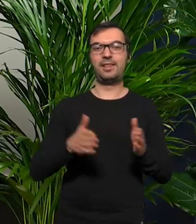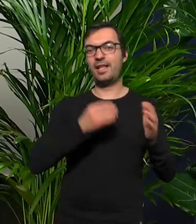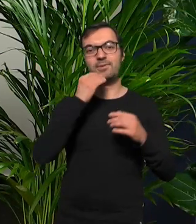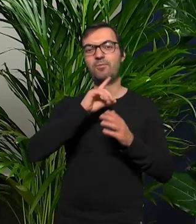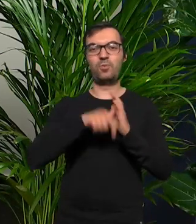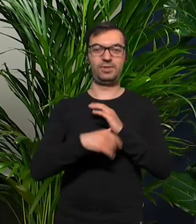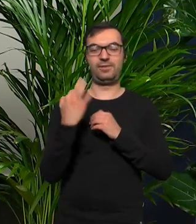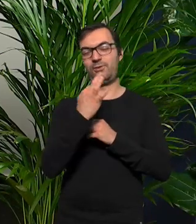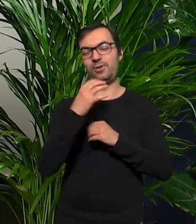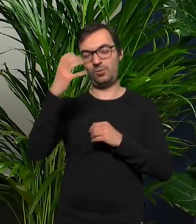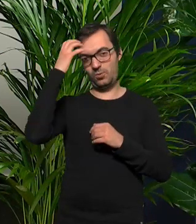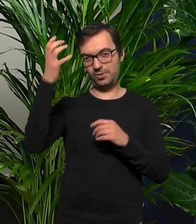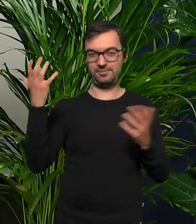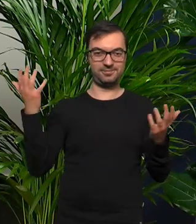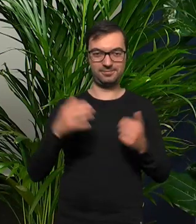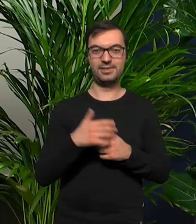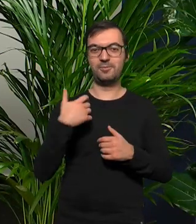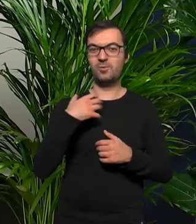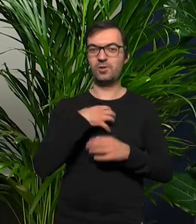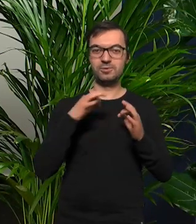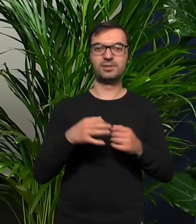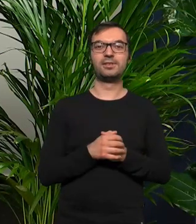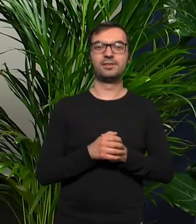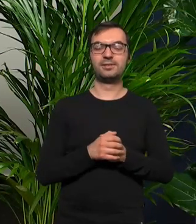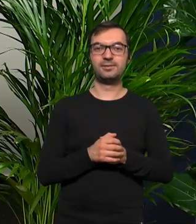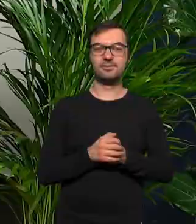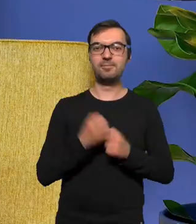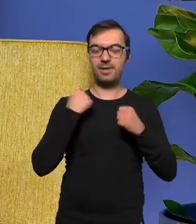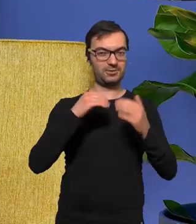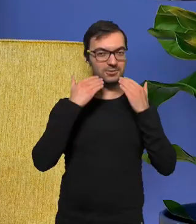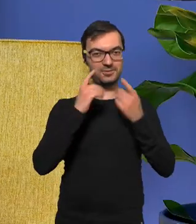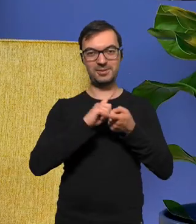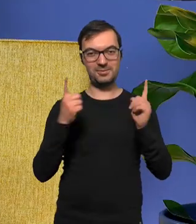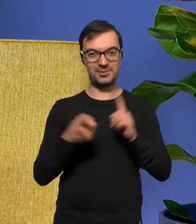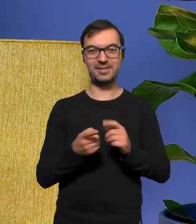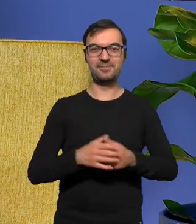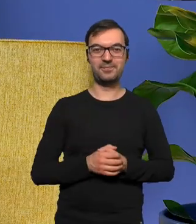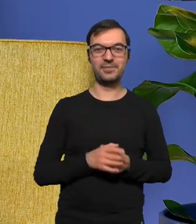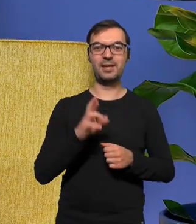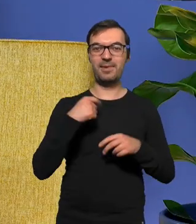najlepsza płyta w dyskografii Błażeja Króla który był naszym gościem gościem kawiery online bardzo ci dziękujemy